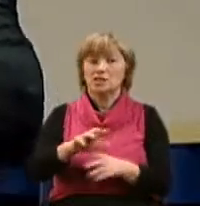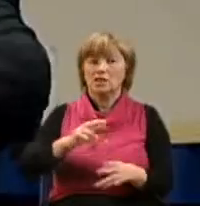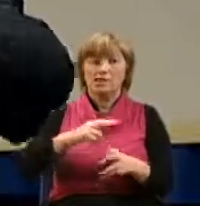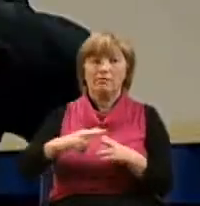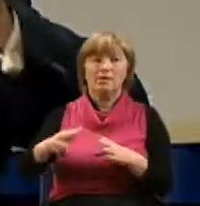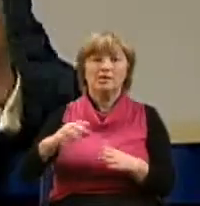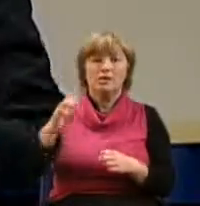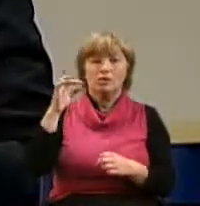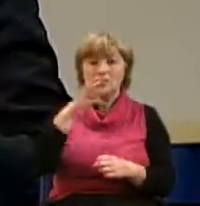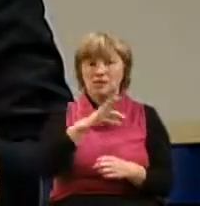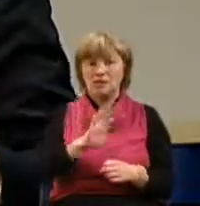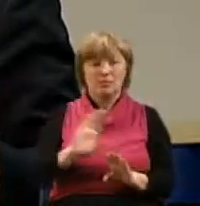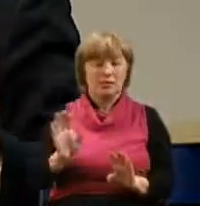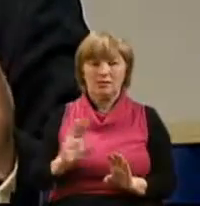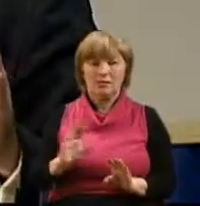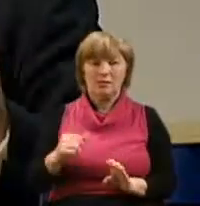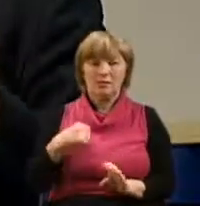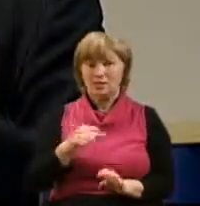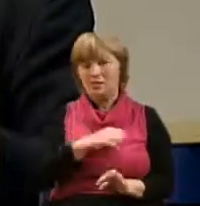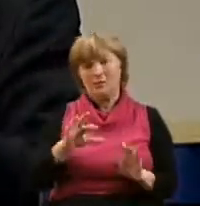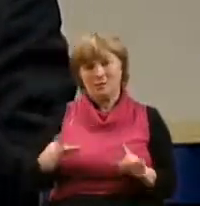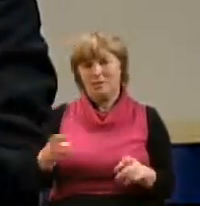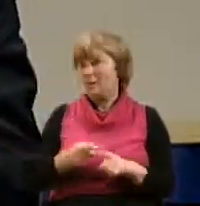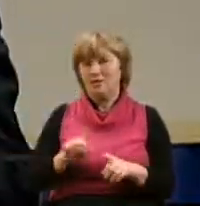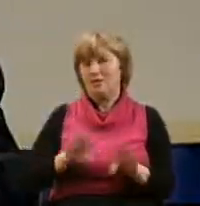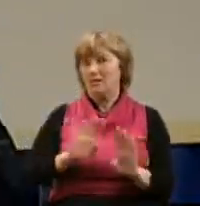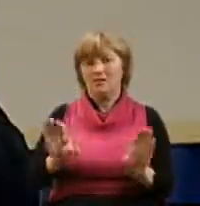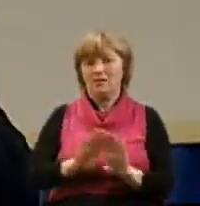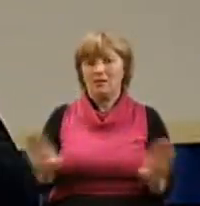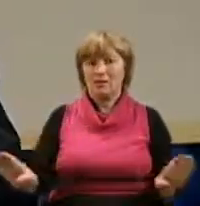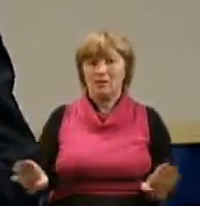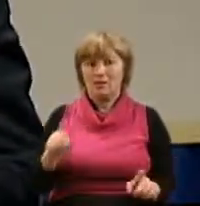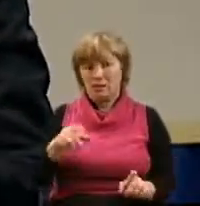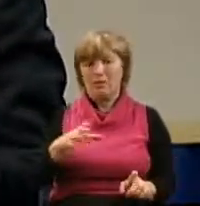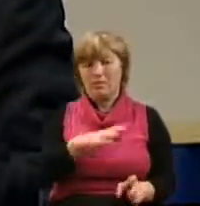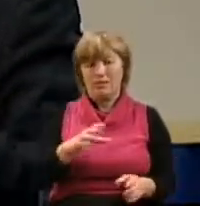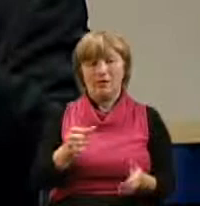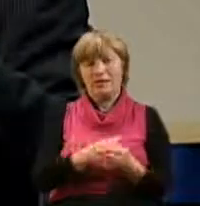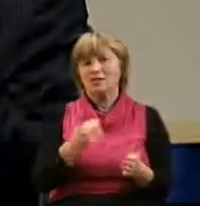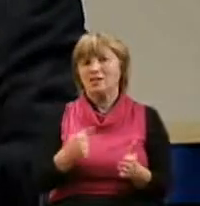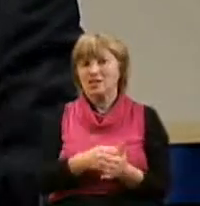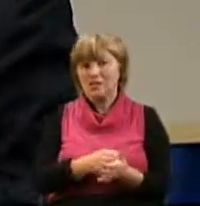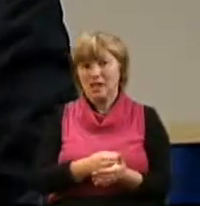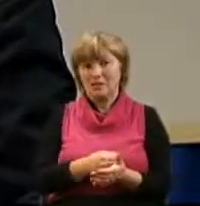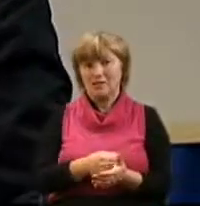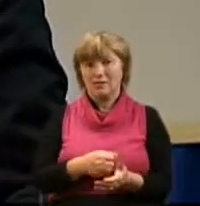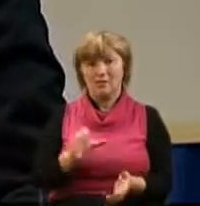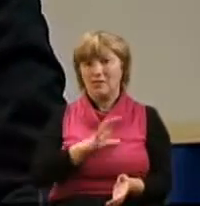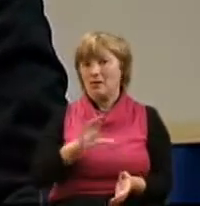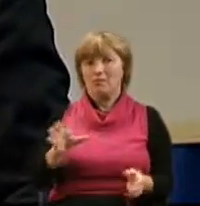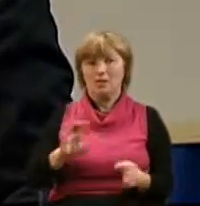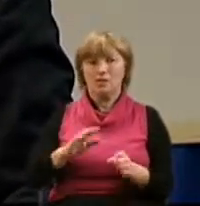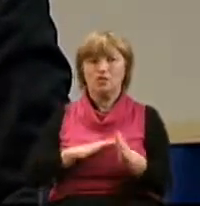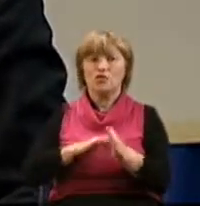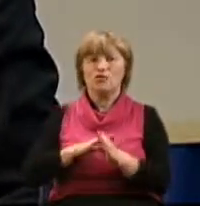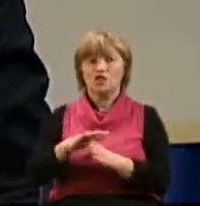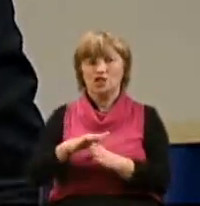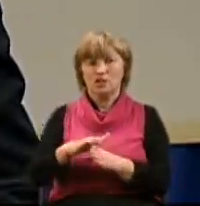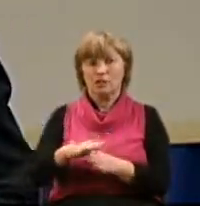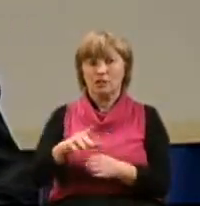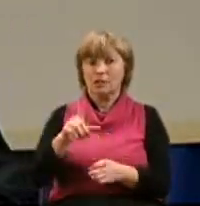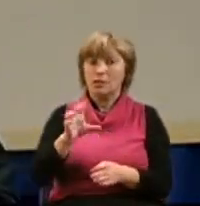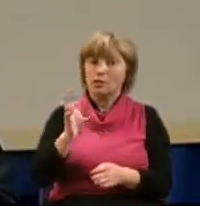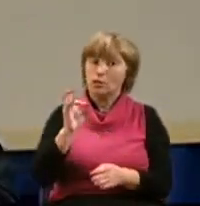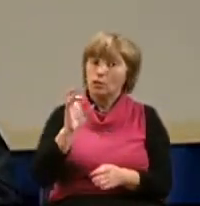в них не было никаких недостатков. На самом деле это не так. У них были недостатки, они не были совершенны, но они